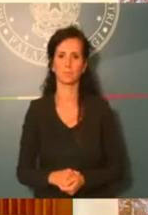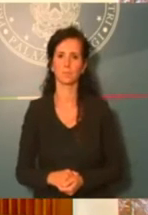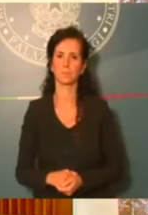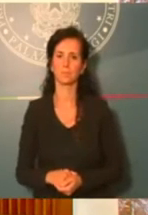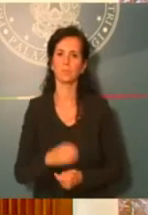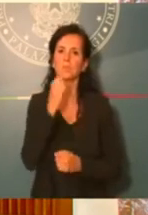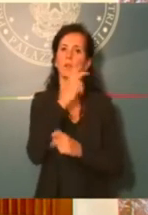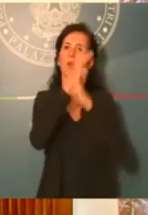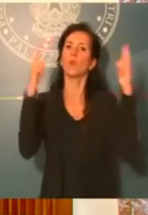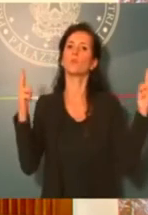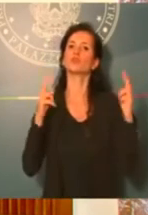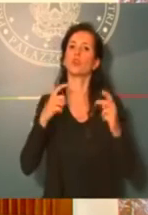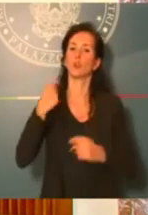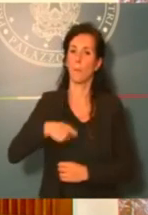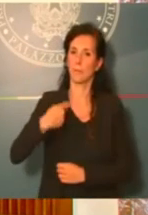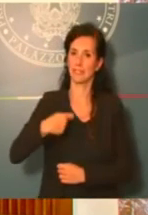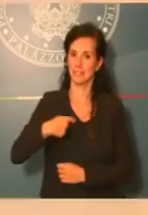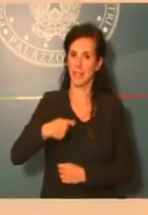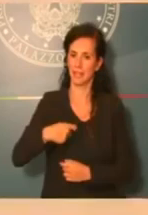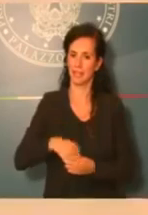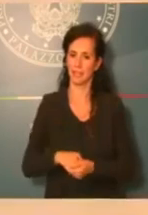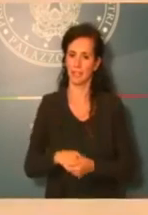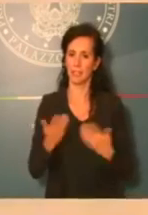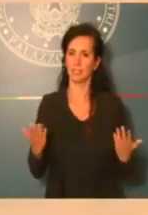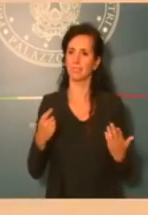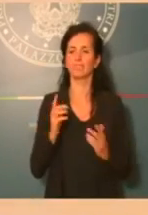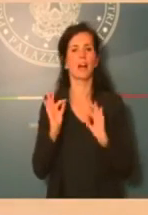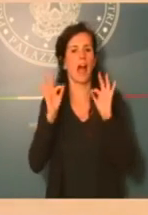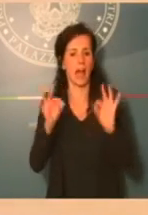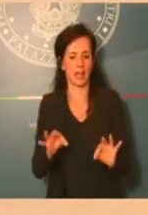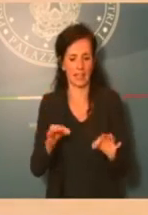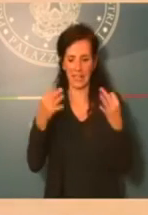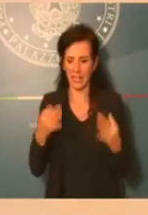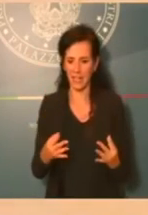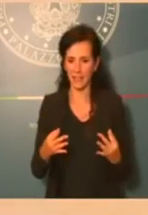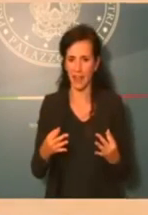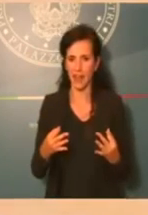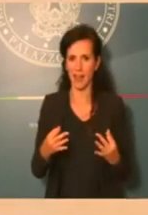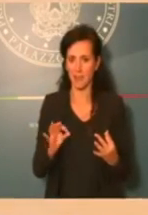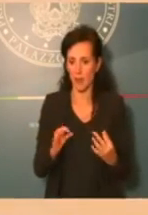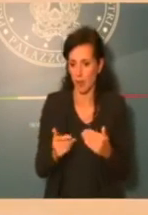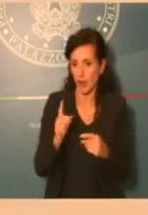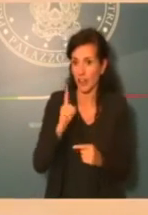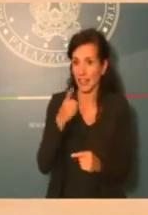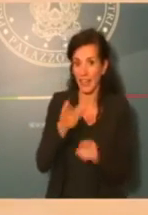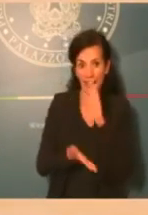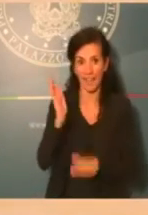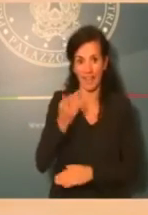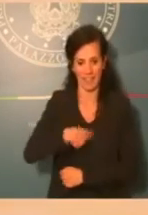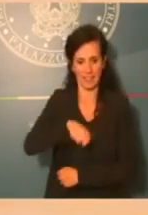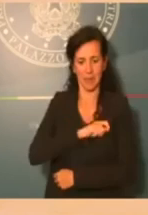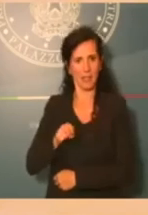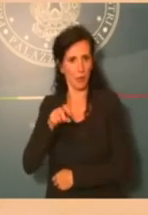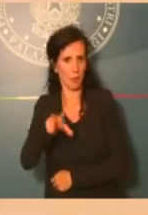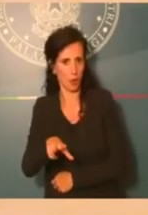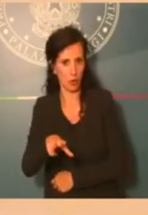Buongiorno Presidente. Tutto questo arriva alla vigilia di un suo viaggio tra Spagna e Portogallo e probabilmente si dice anche